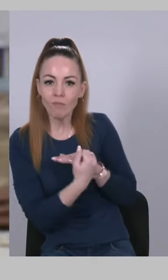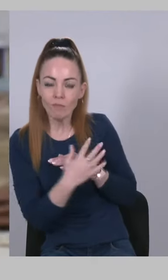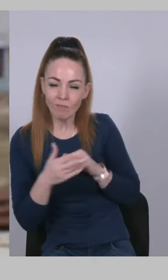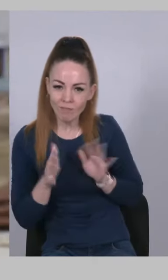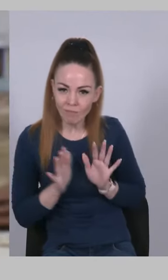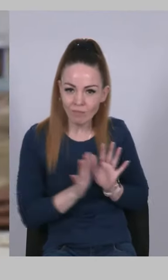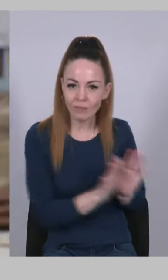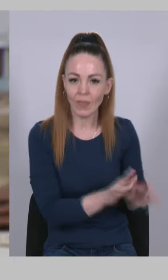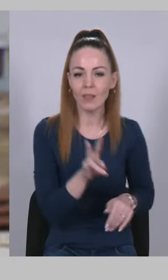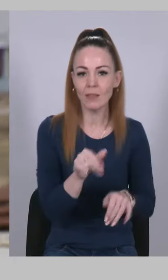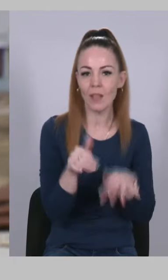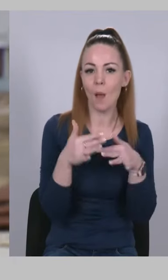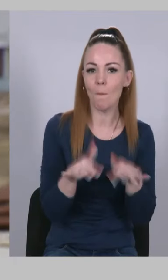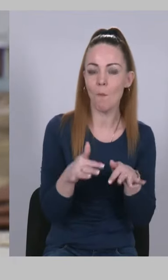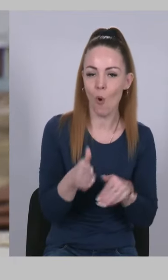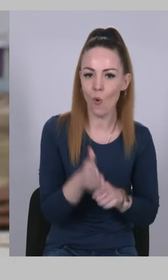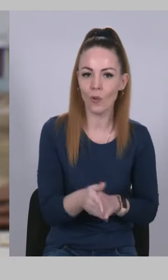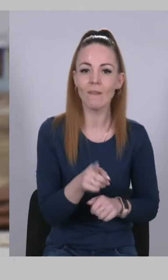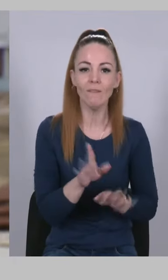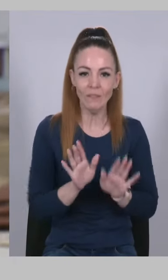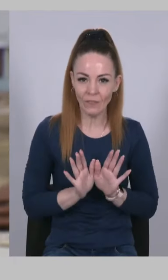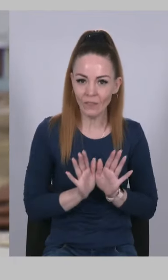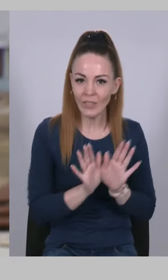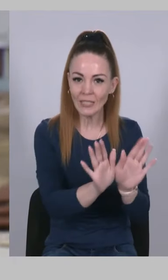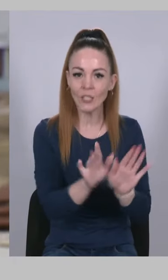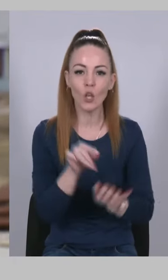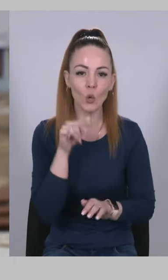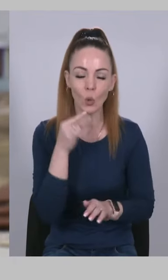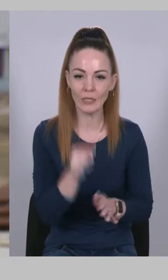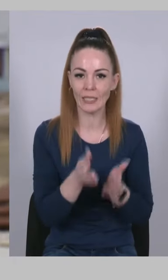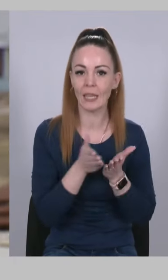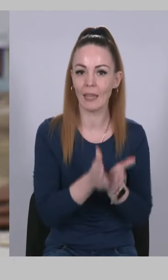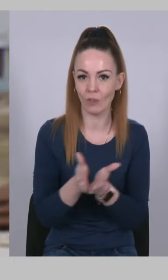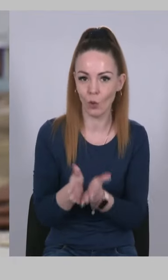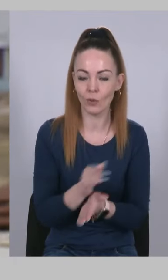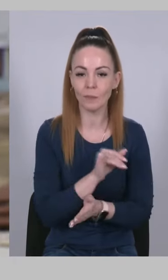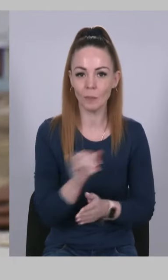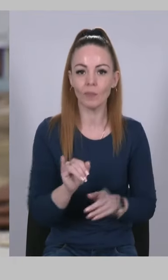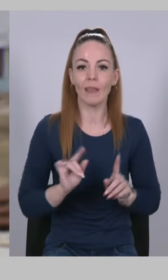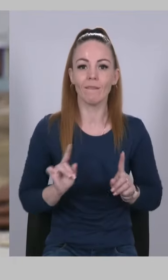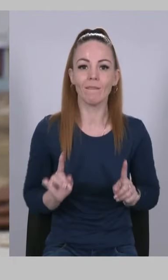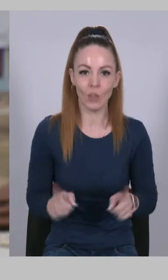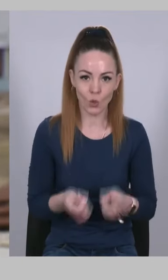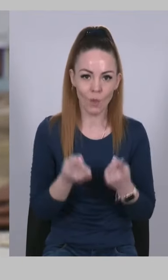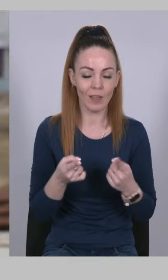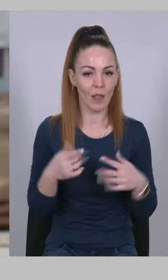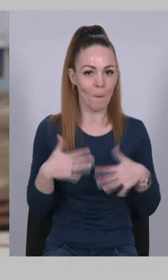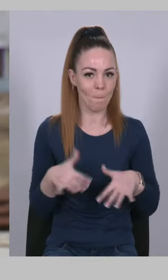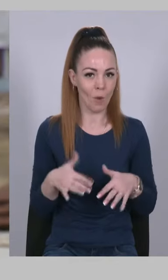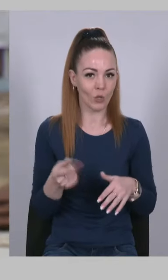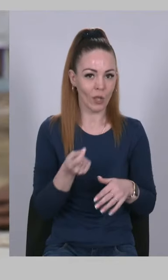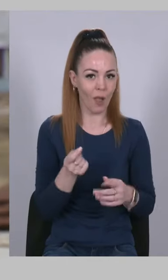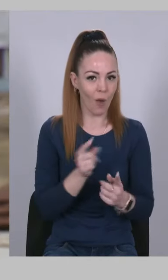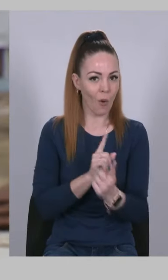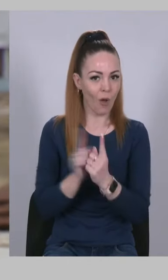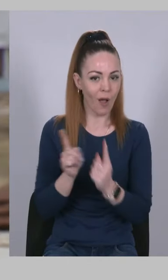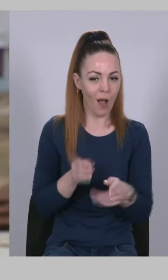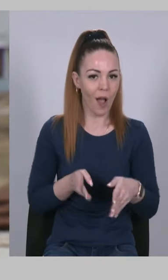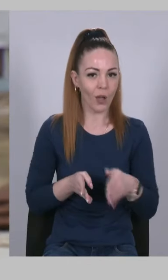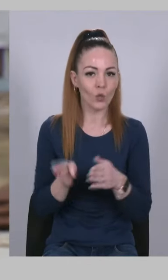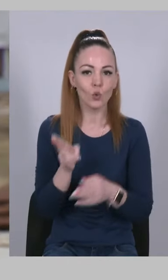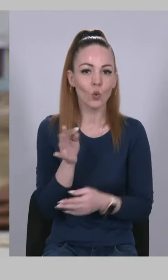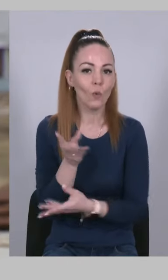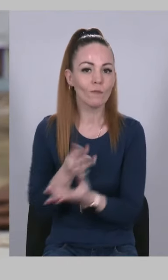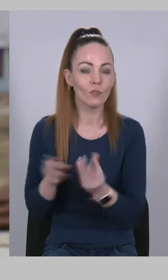морі ви витіснили російський фліт і відновили морський коридор до всього світу.